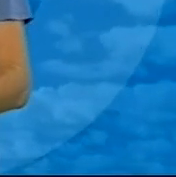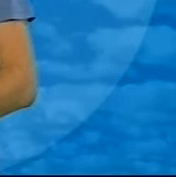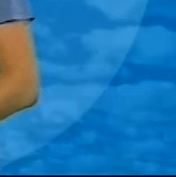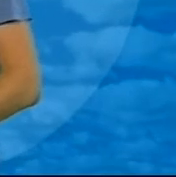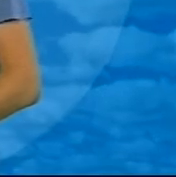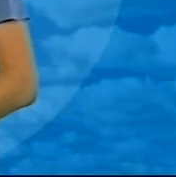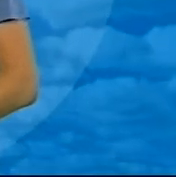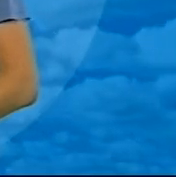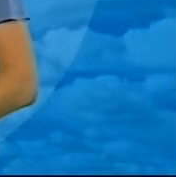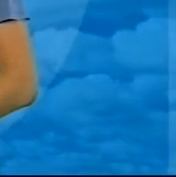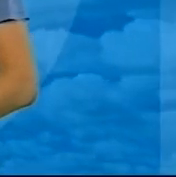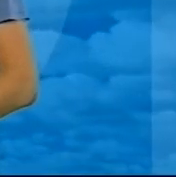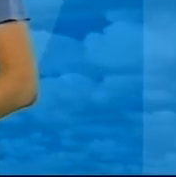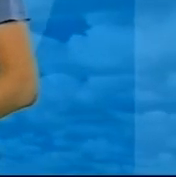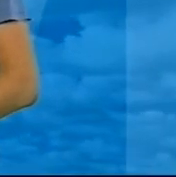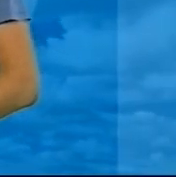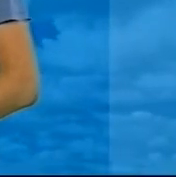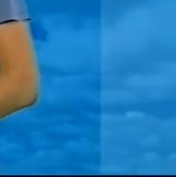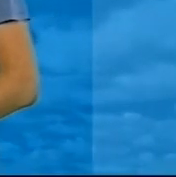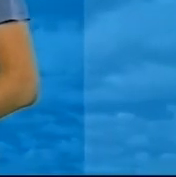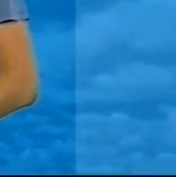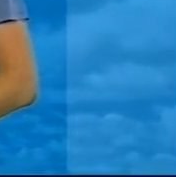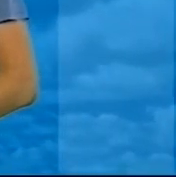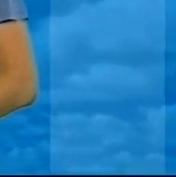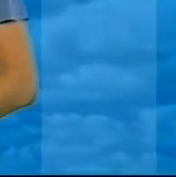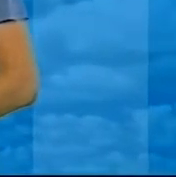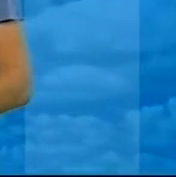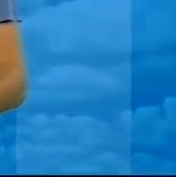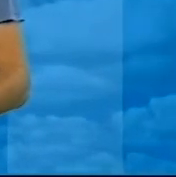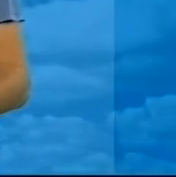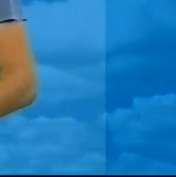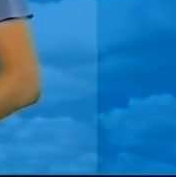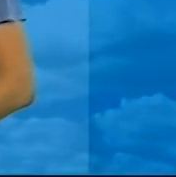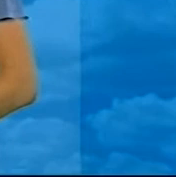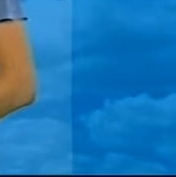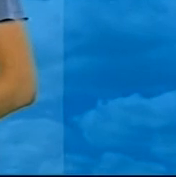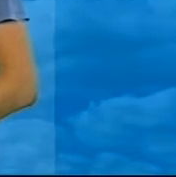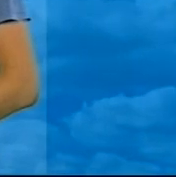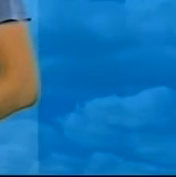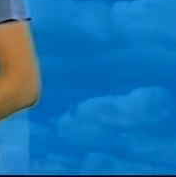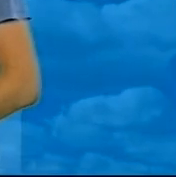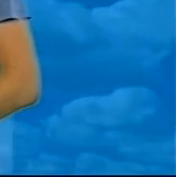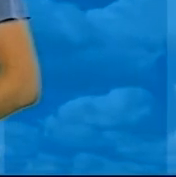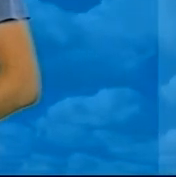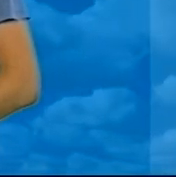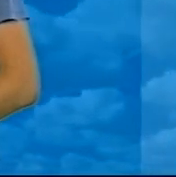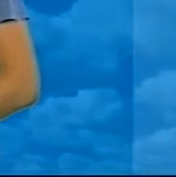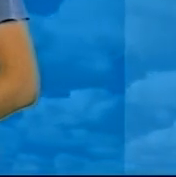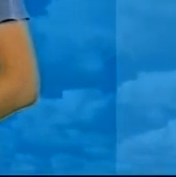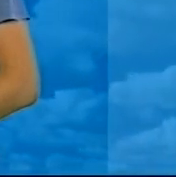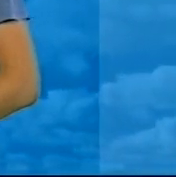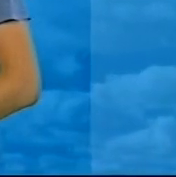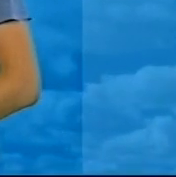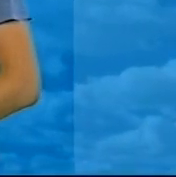Радіаційний фон по місту та області складатиме 14 мікрорентген за годину. Залишайтеся на нашому телеканалі, побачимося